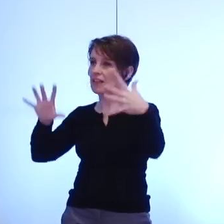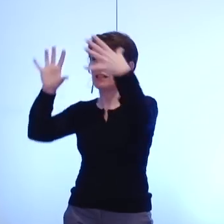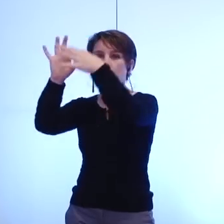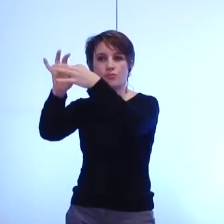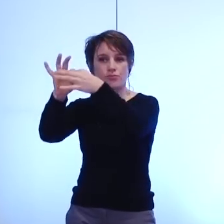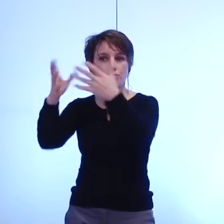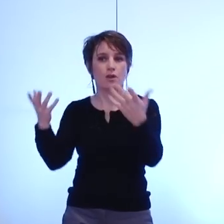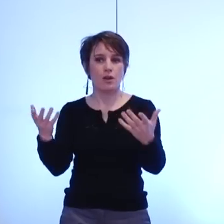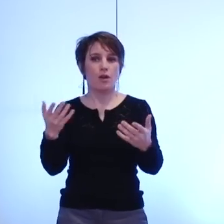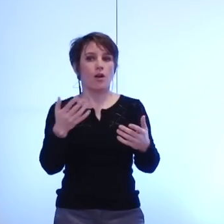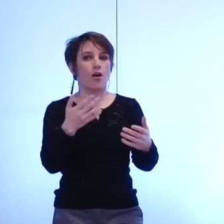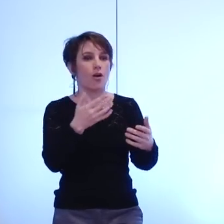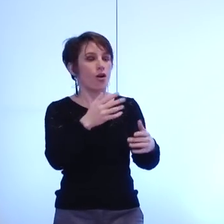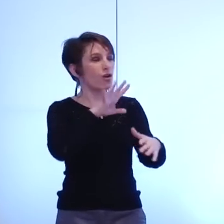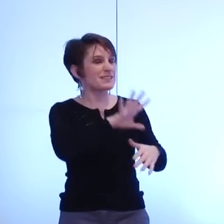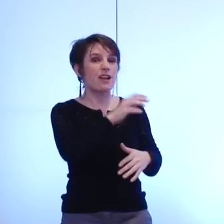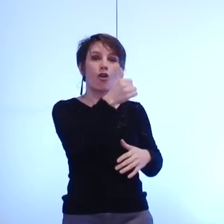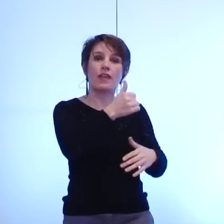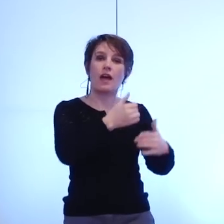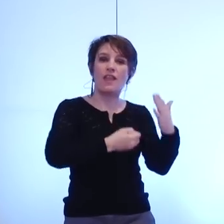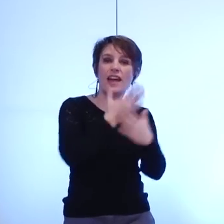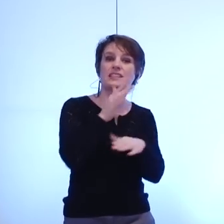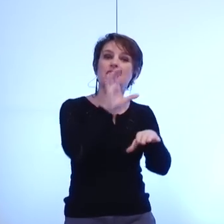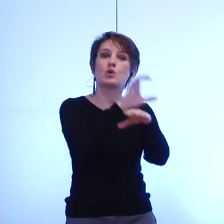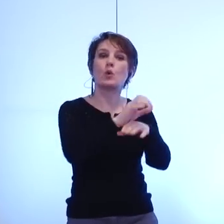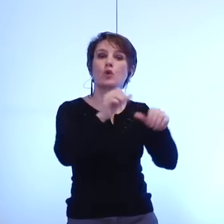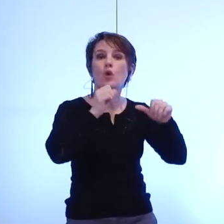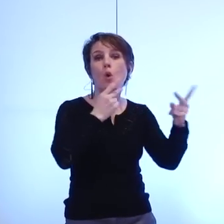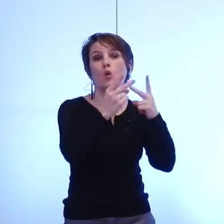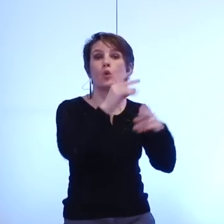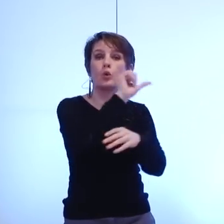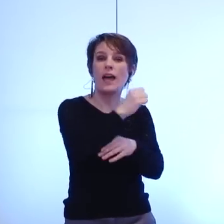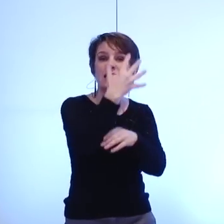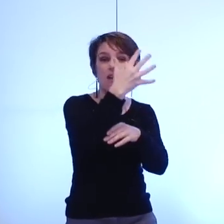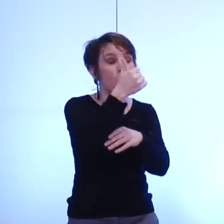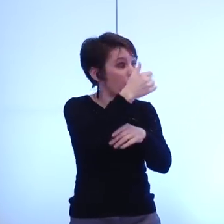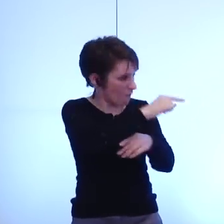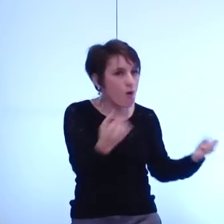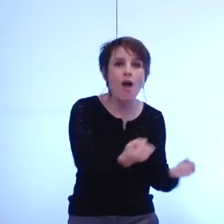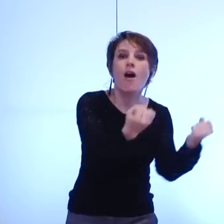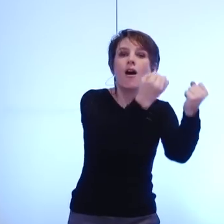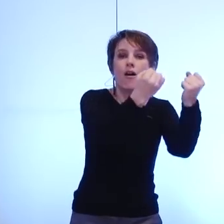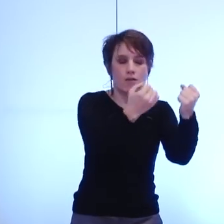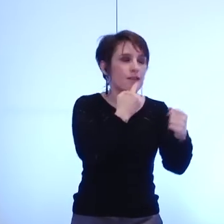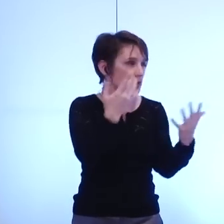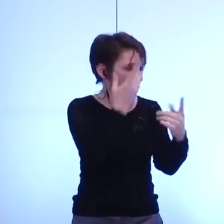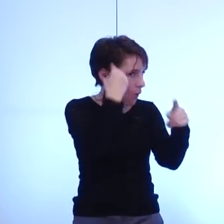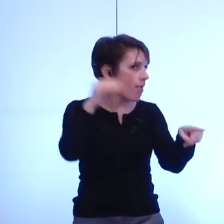contre la A51 montre qu'en fait votre politique de culture vous l'avez bien en tête définie mais cachée.